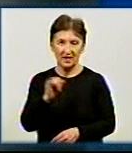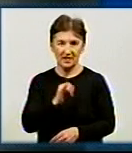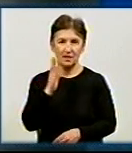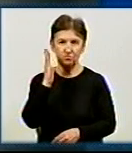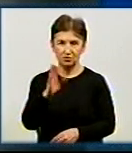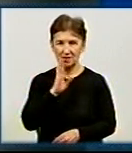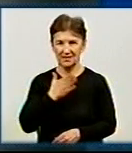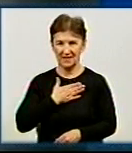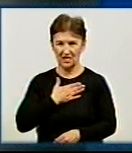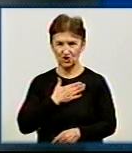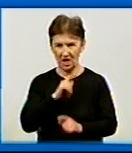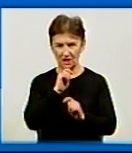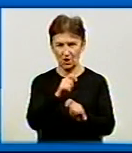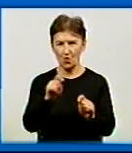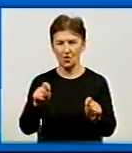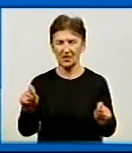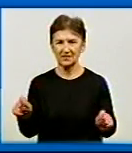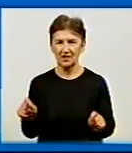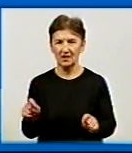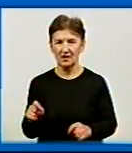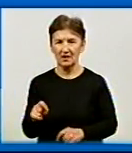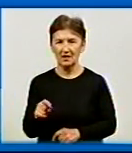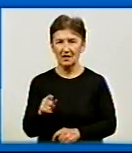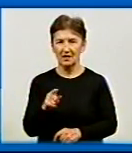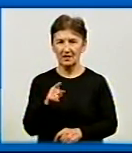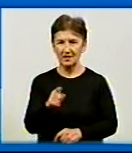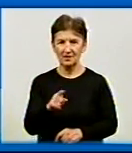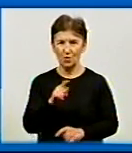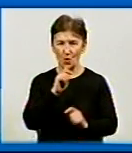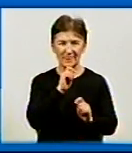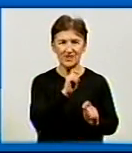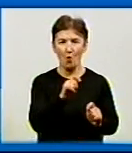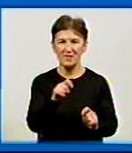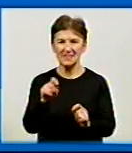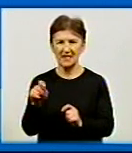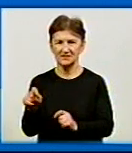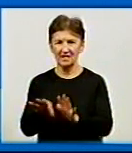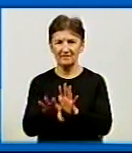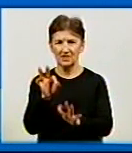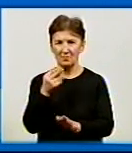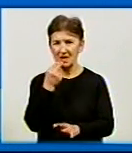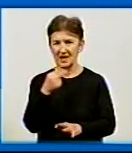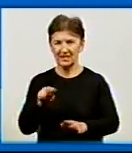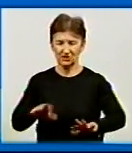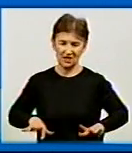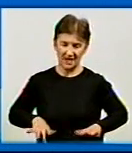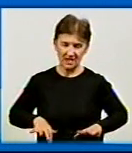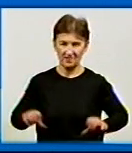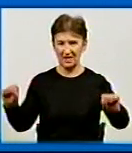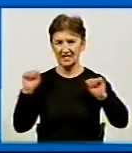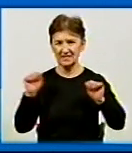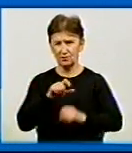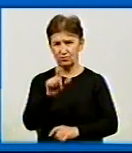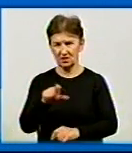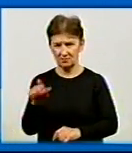будуть наші нагороди. Можна назвати премію АСЖУ, ну, номінацію АСЖУ по визначенню кращих тренерів і спортсменів фаховою